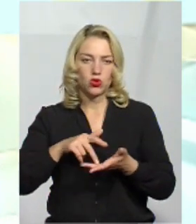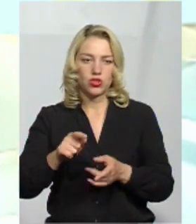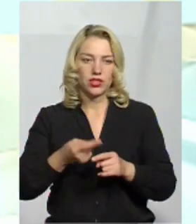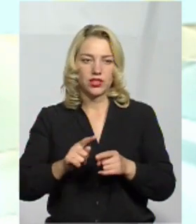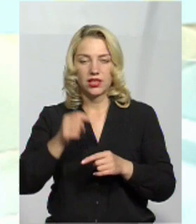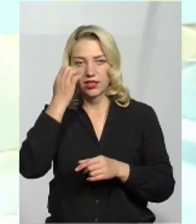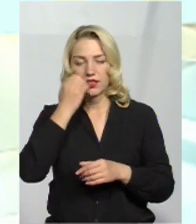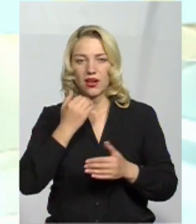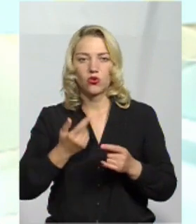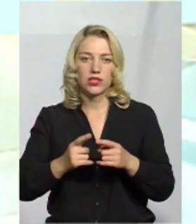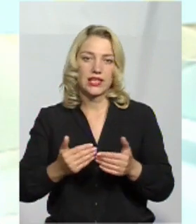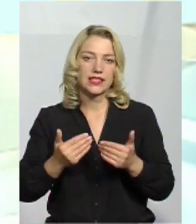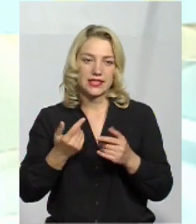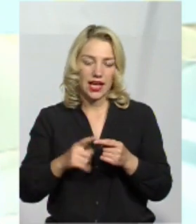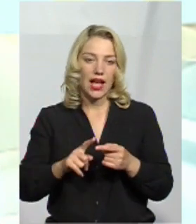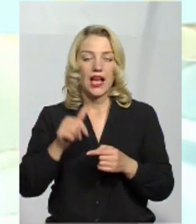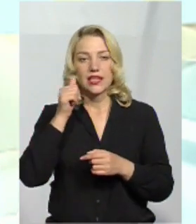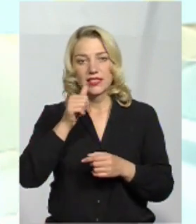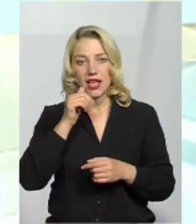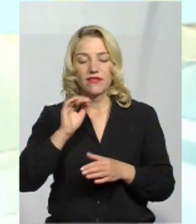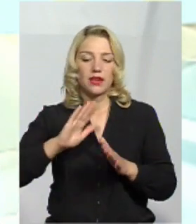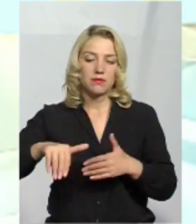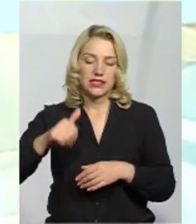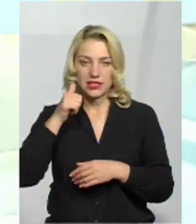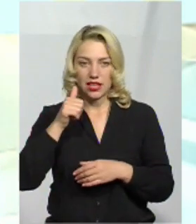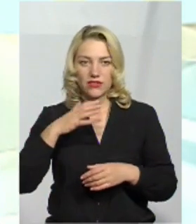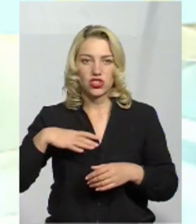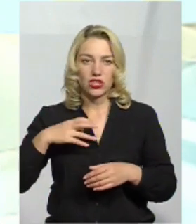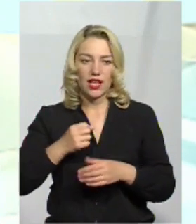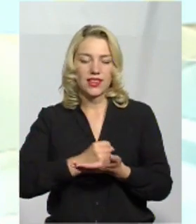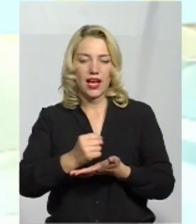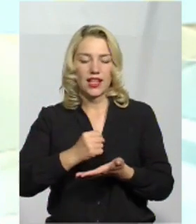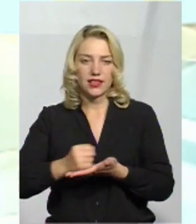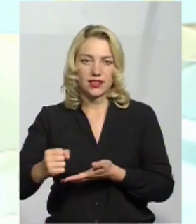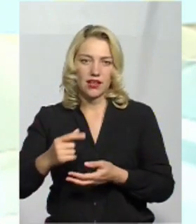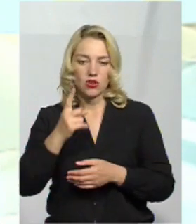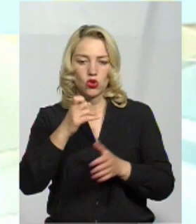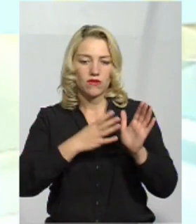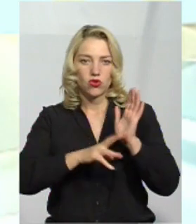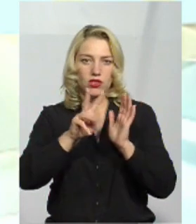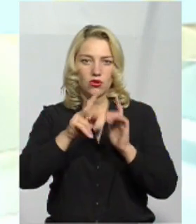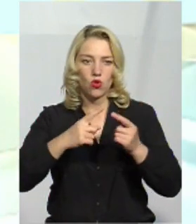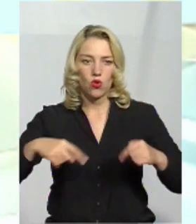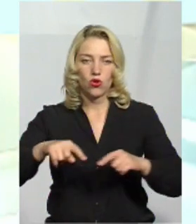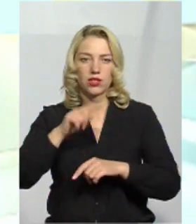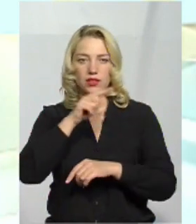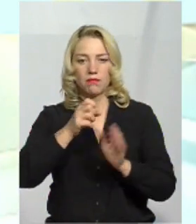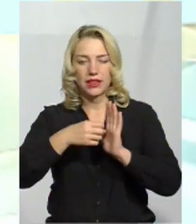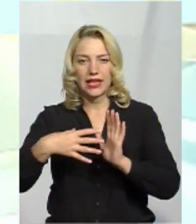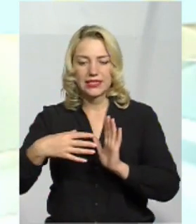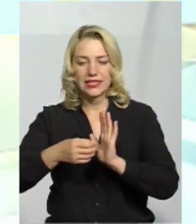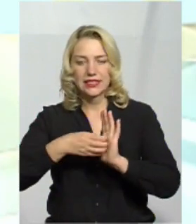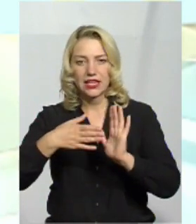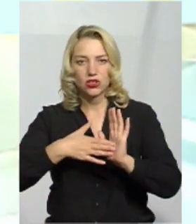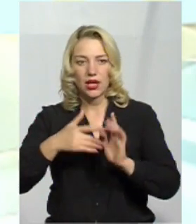Дякуємо їм за це, а завтра і післязавтра чекаємо на кандидатів від 193-го округу. Там 15